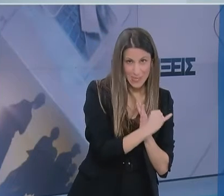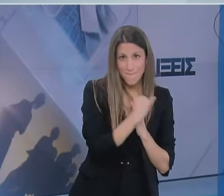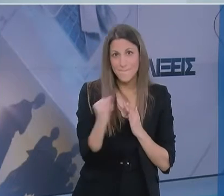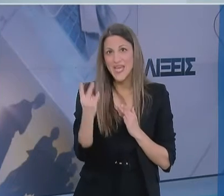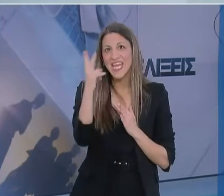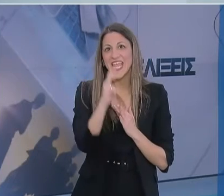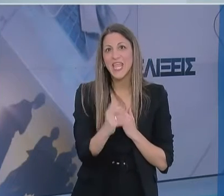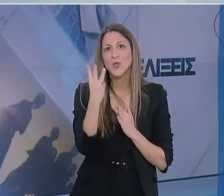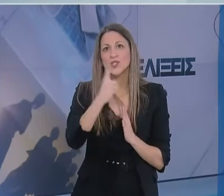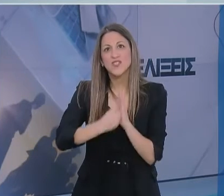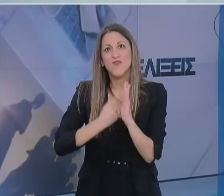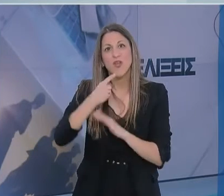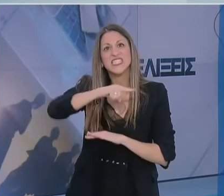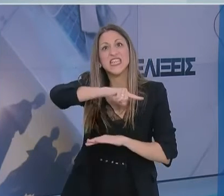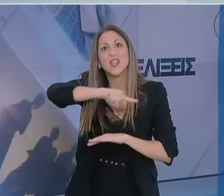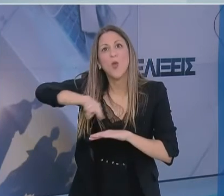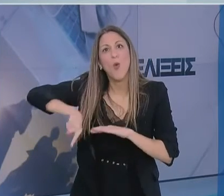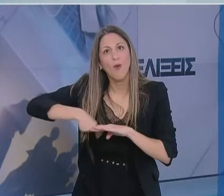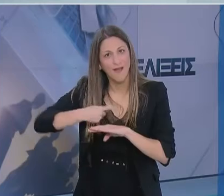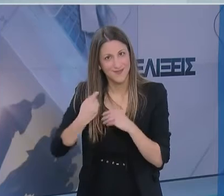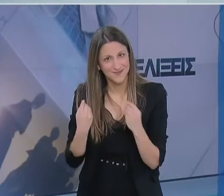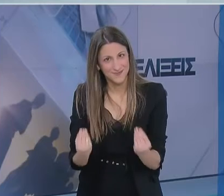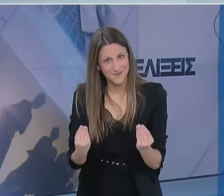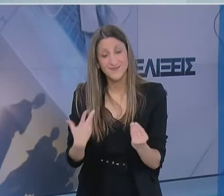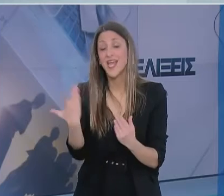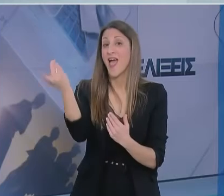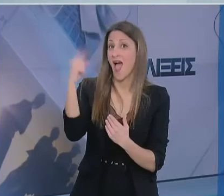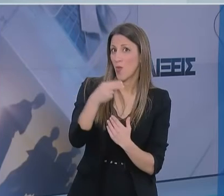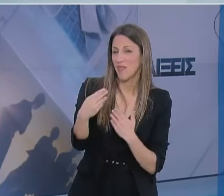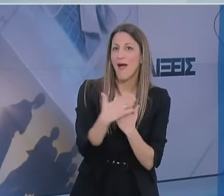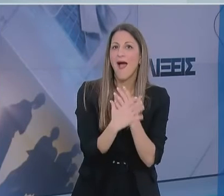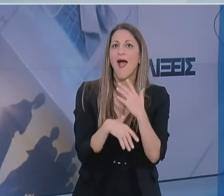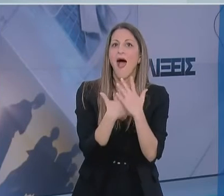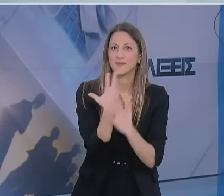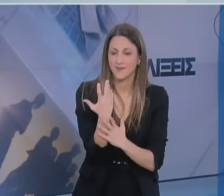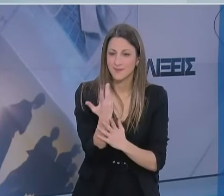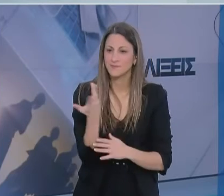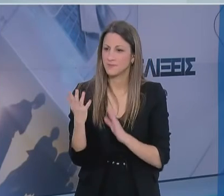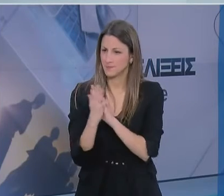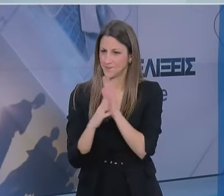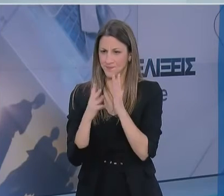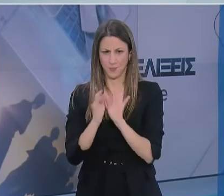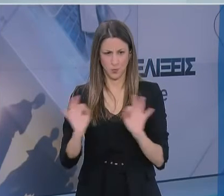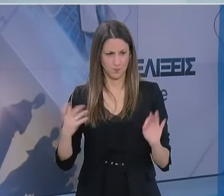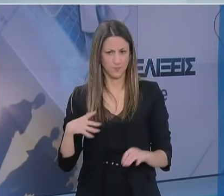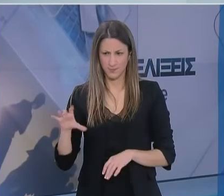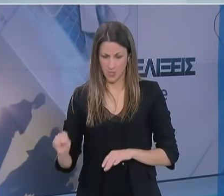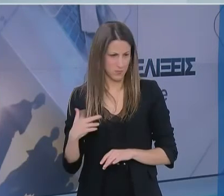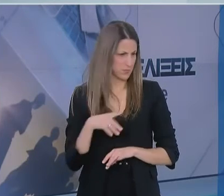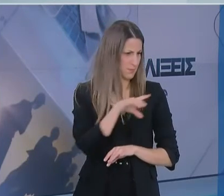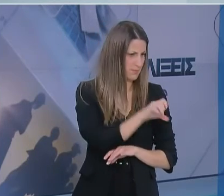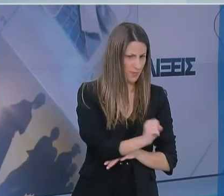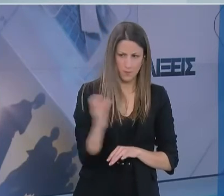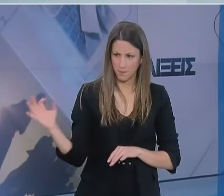ώρα. Επίσης, με τον ίδιο τρόπο, με τα γάντια δηλαδή, μπορεί να μεταφέρουμε τον ιό σε άλλες επιφάνειες. Ένα άλλο